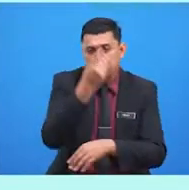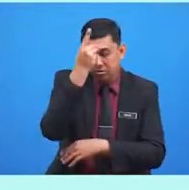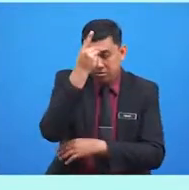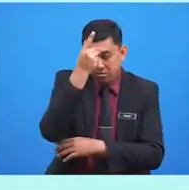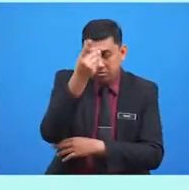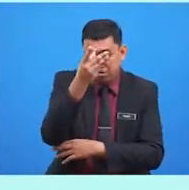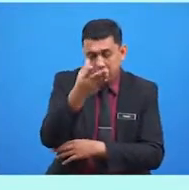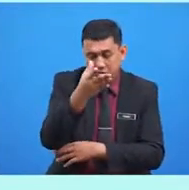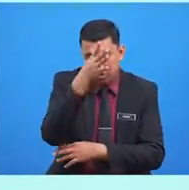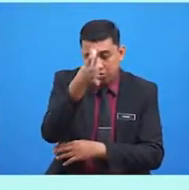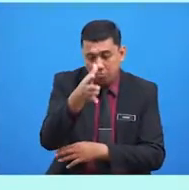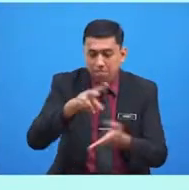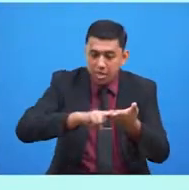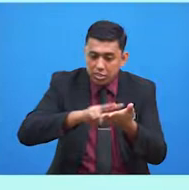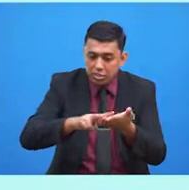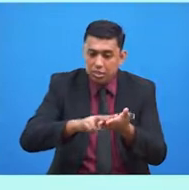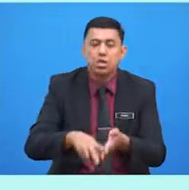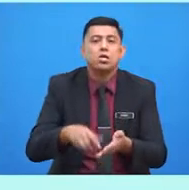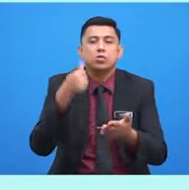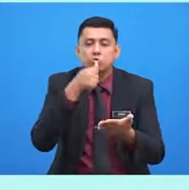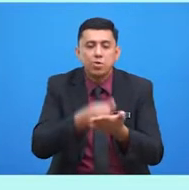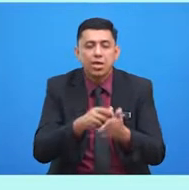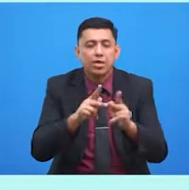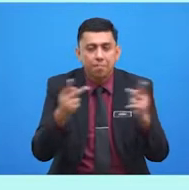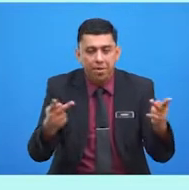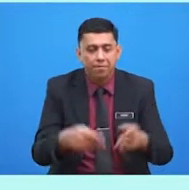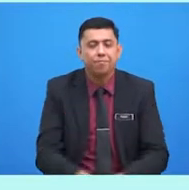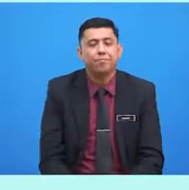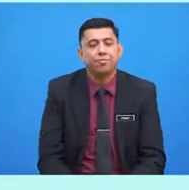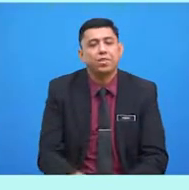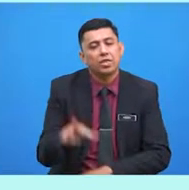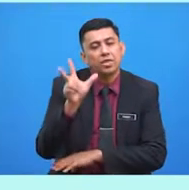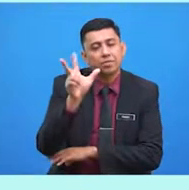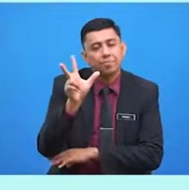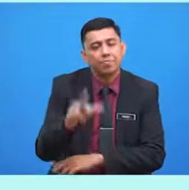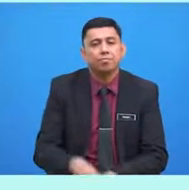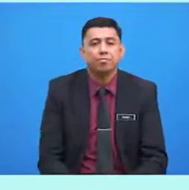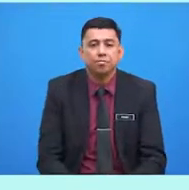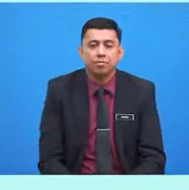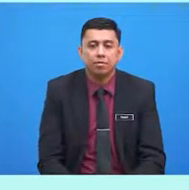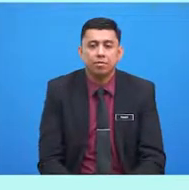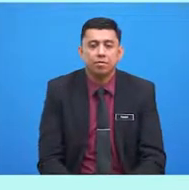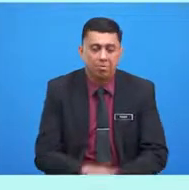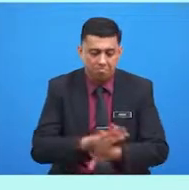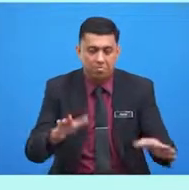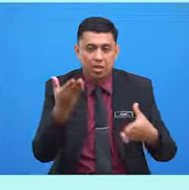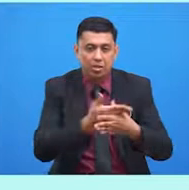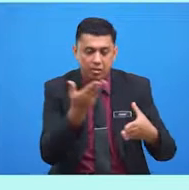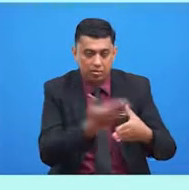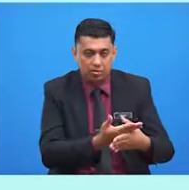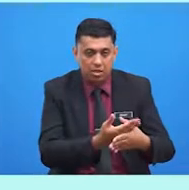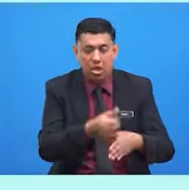sedang membaca surat kabar. Situasi ketiga, Halim tidak mengganggu